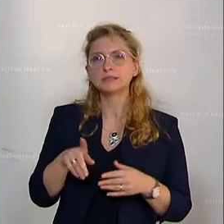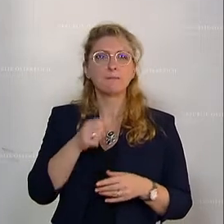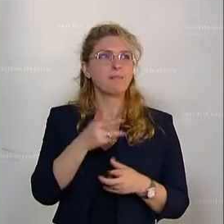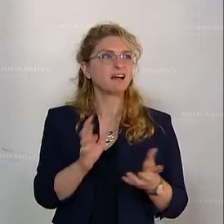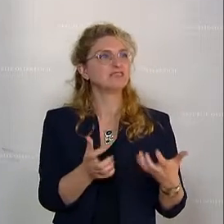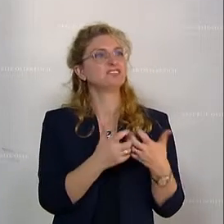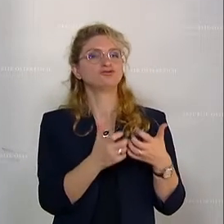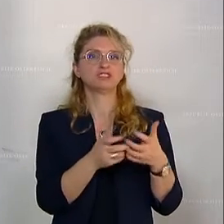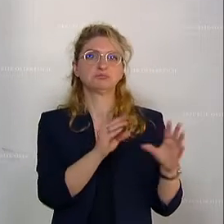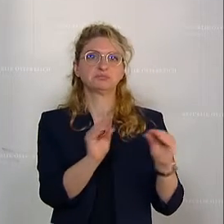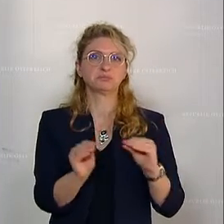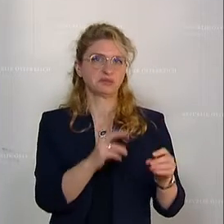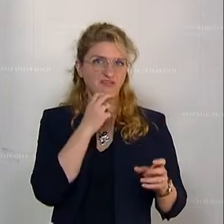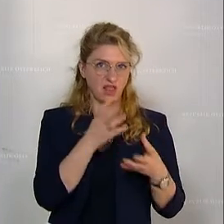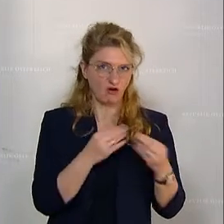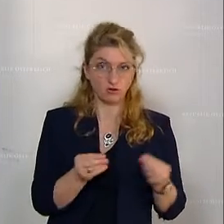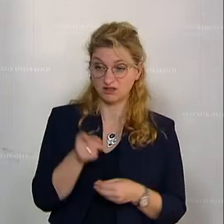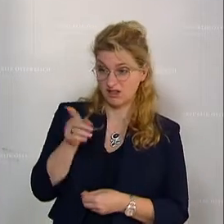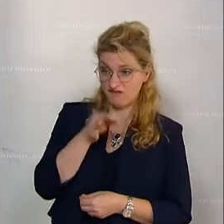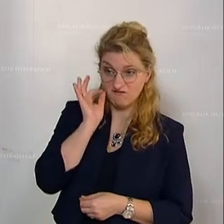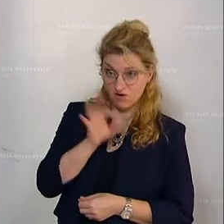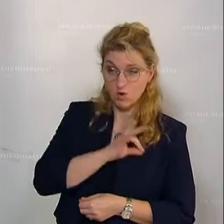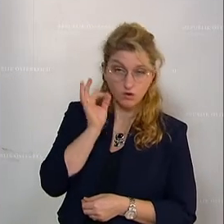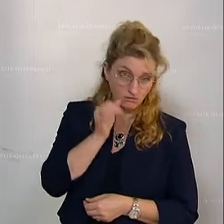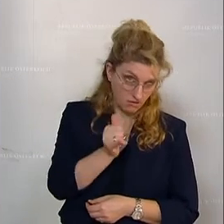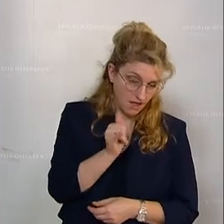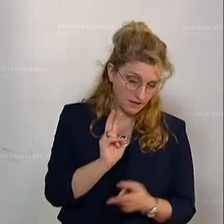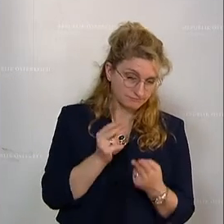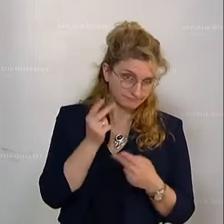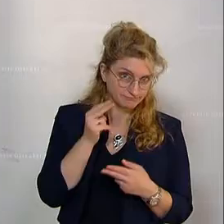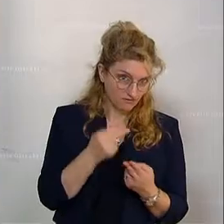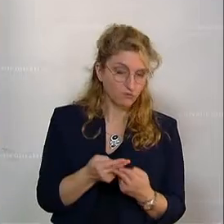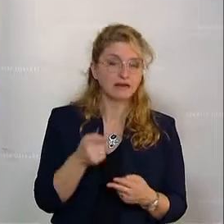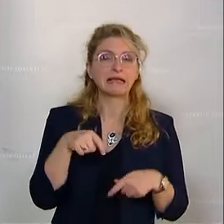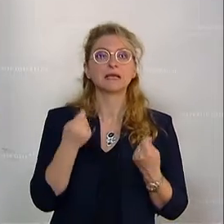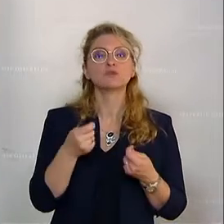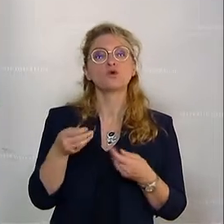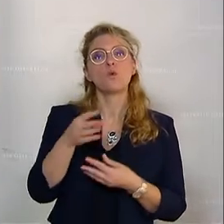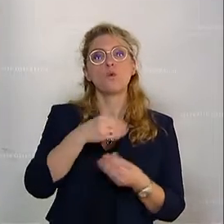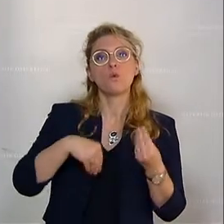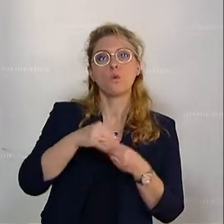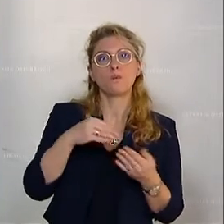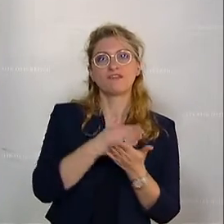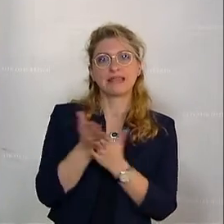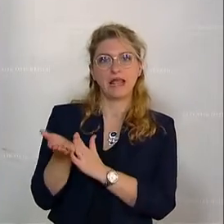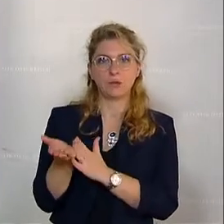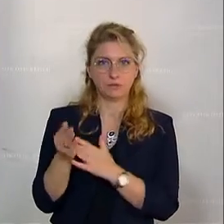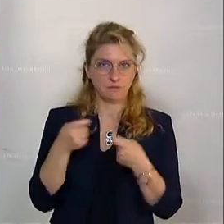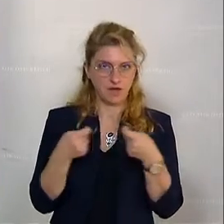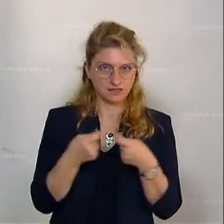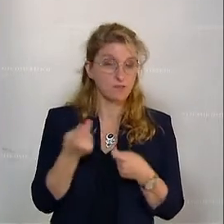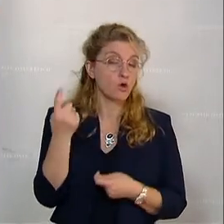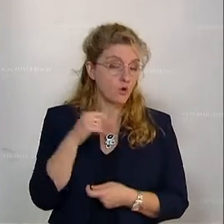auflösen möchte. Ja, Frau Kollegin, es wird eine Umverteilungsmaßnahme geben. Ja, es wird